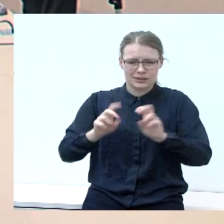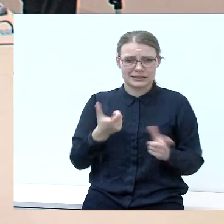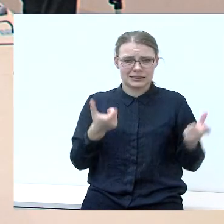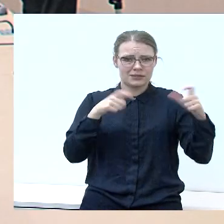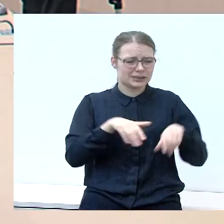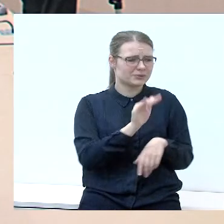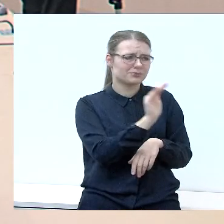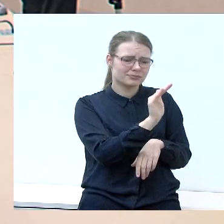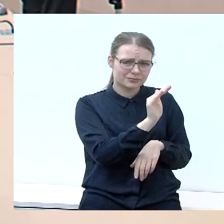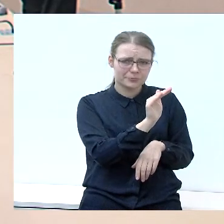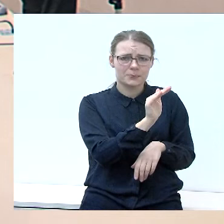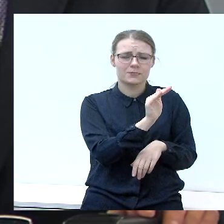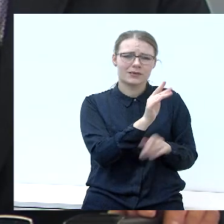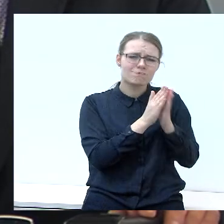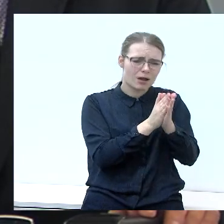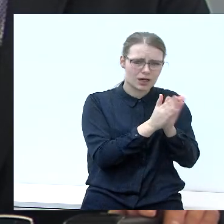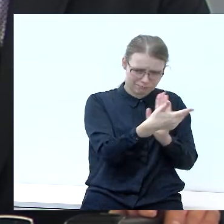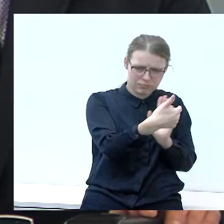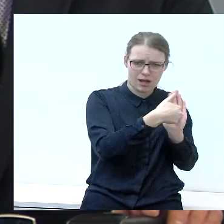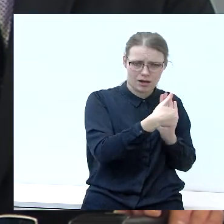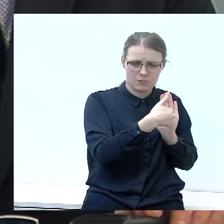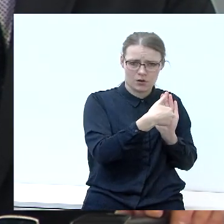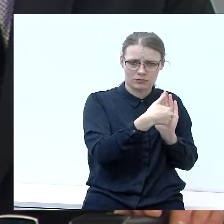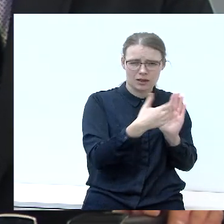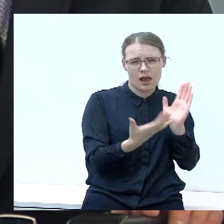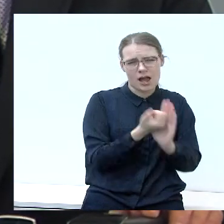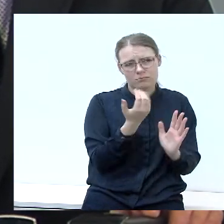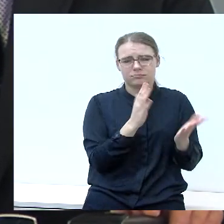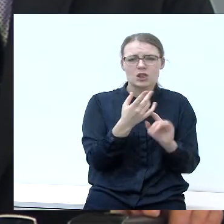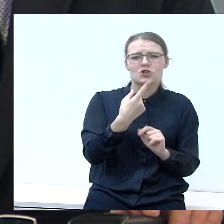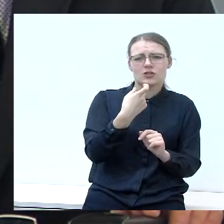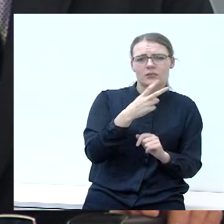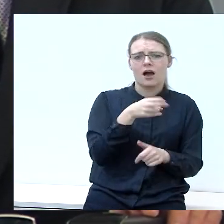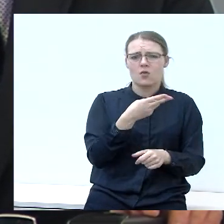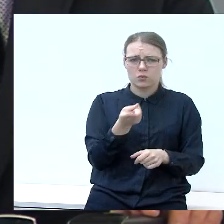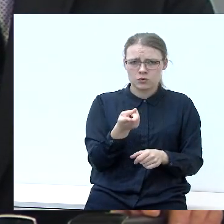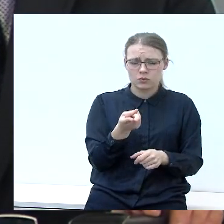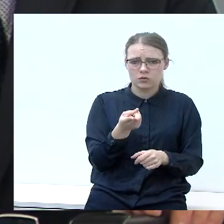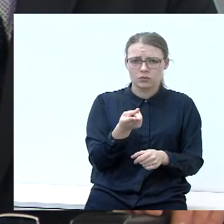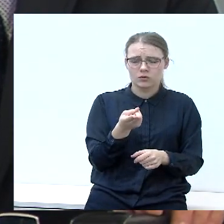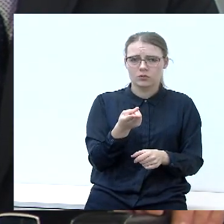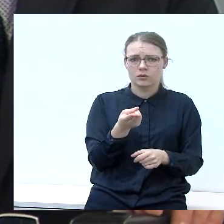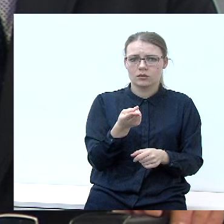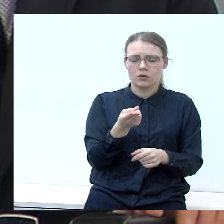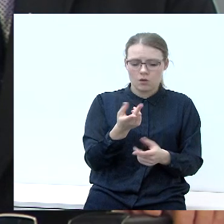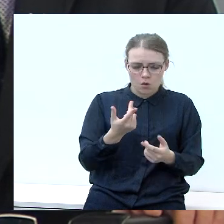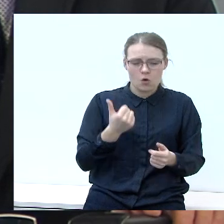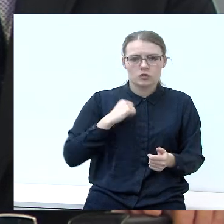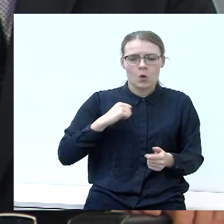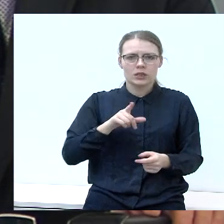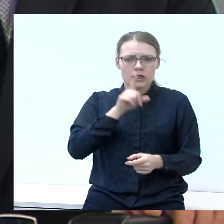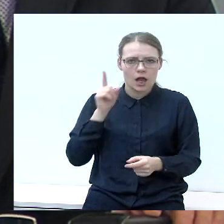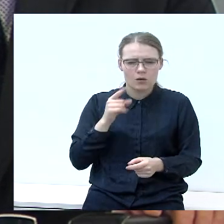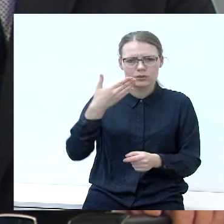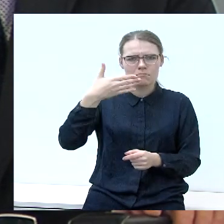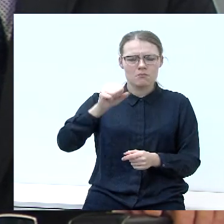paprašau, nuo tos paramos gauna ten tą šimtą eurų. Ir žmogus jaunas su magistrų